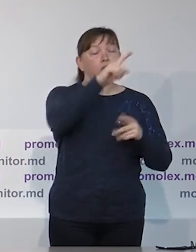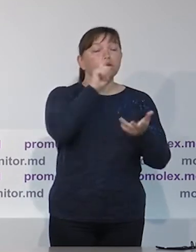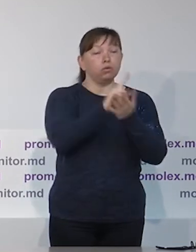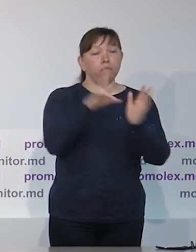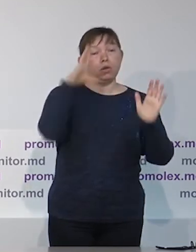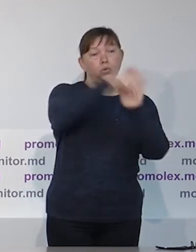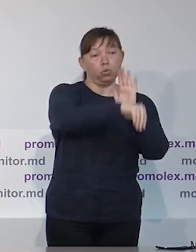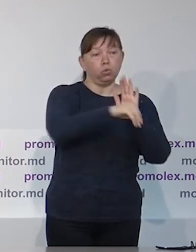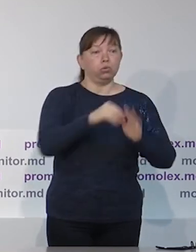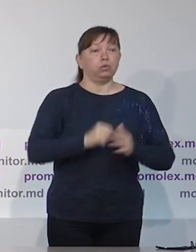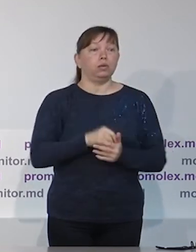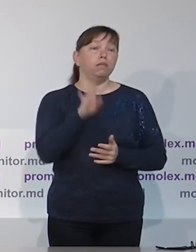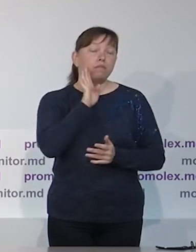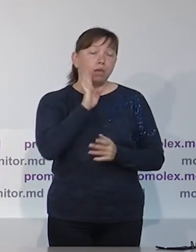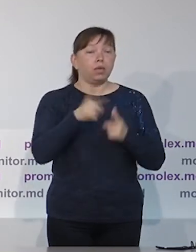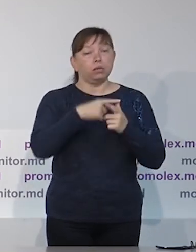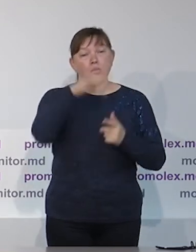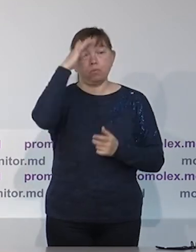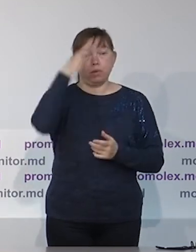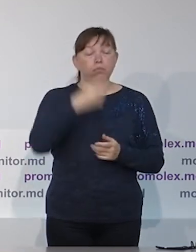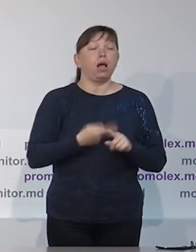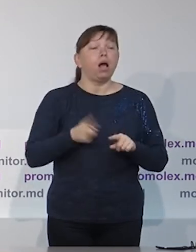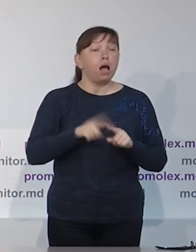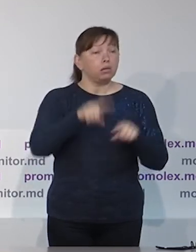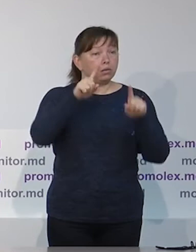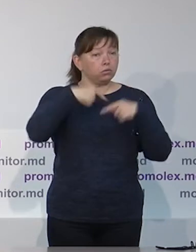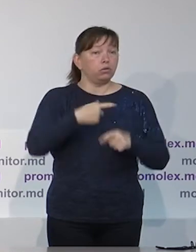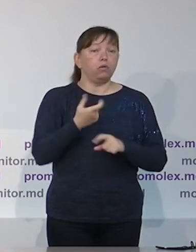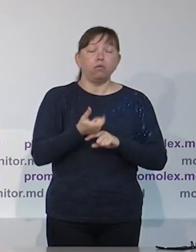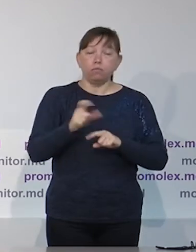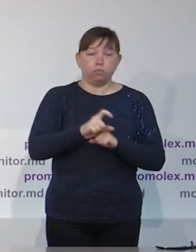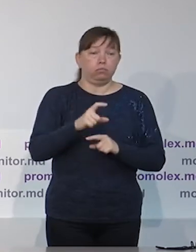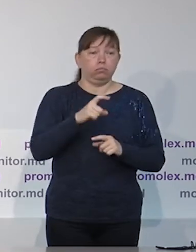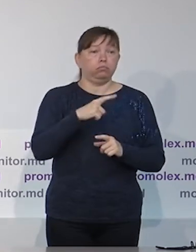партиях, блоках. И партии, блоки должны